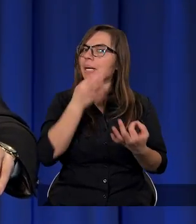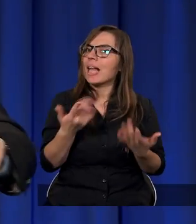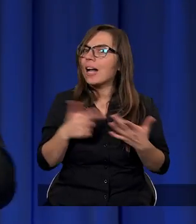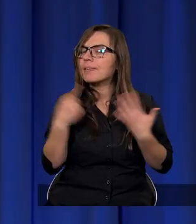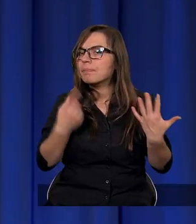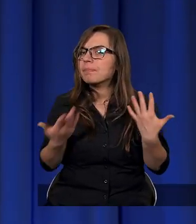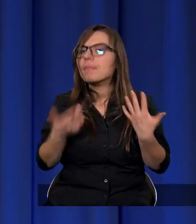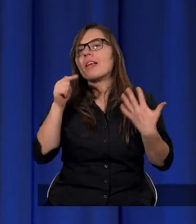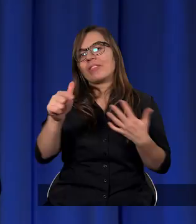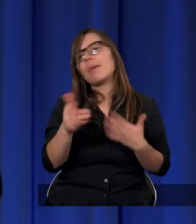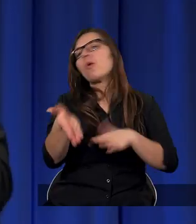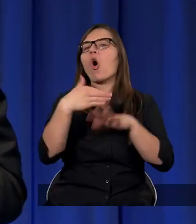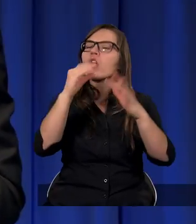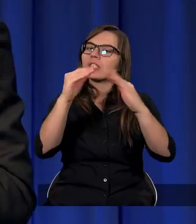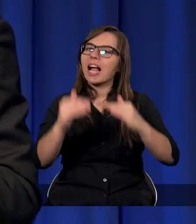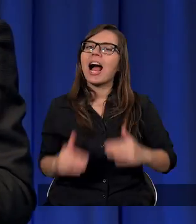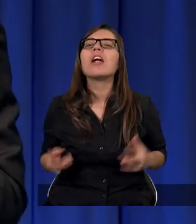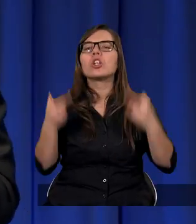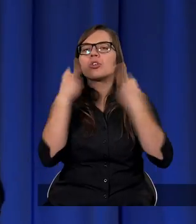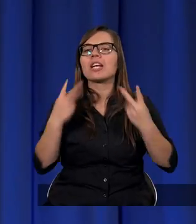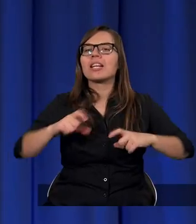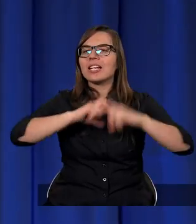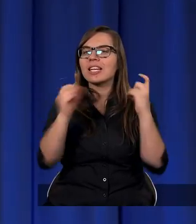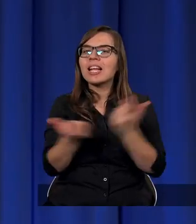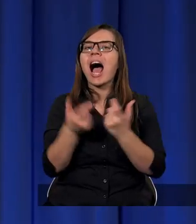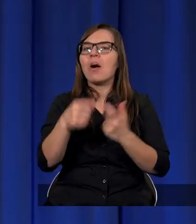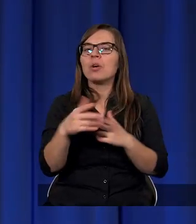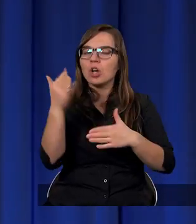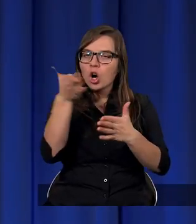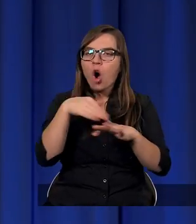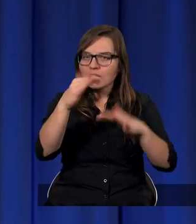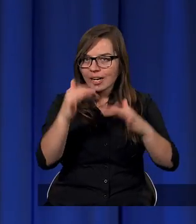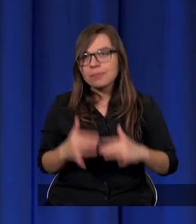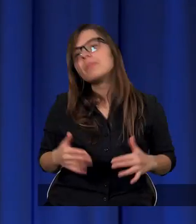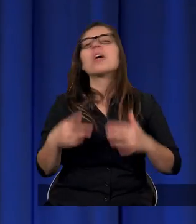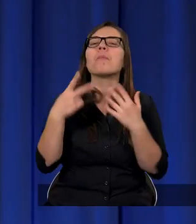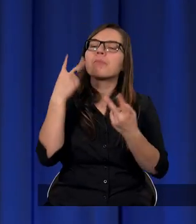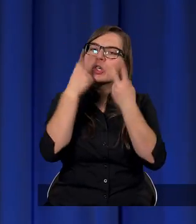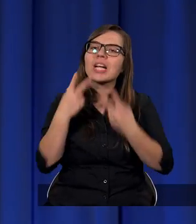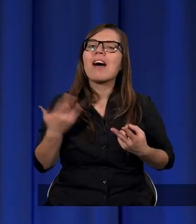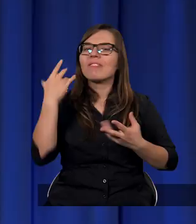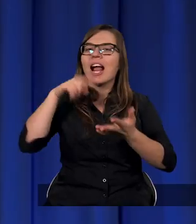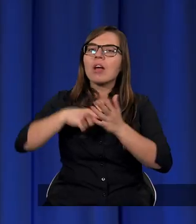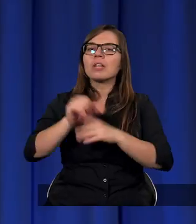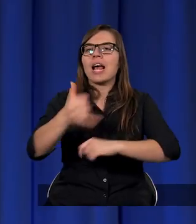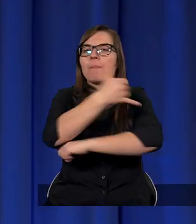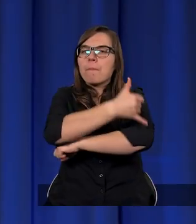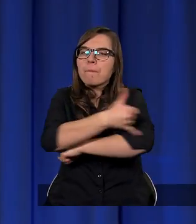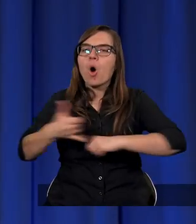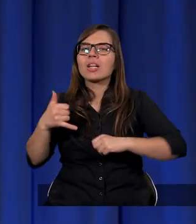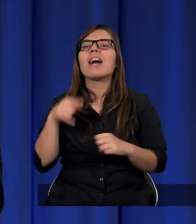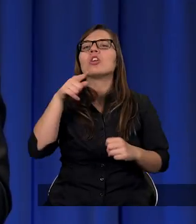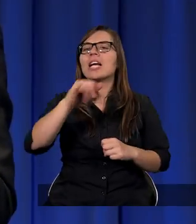W tym rozdziale, jak czytamy cały ten rozdział trzeci, wielokrotnie jest podkreślone, że ten Jachwę,